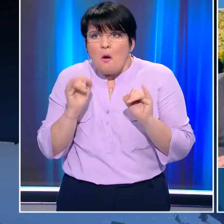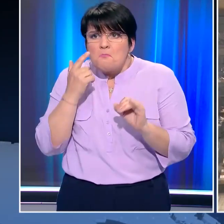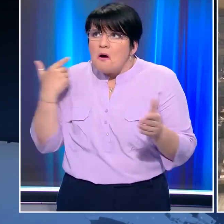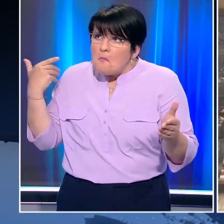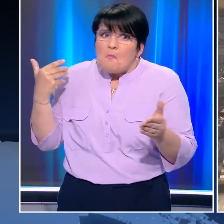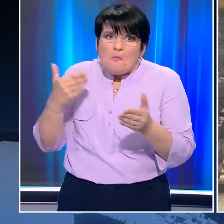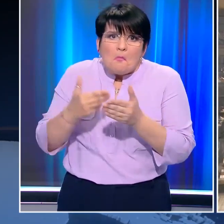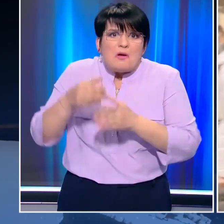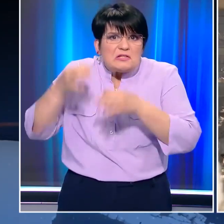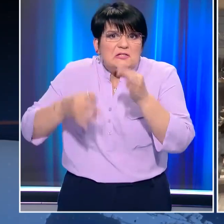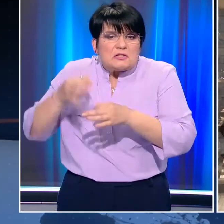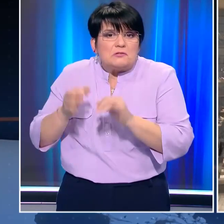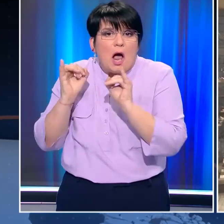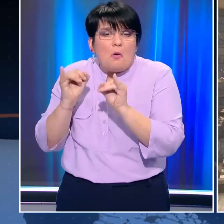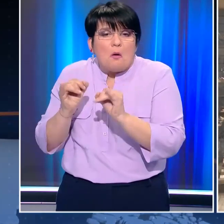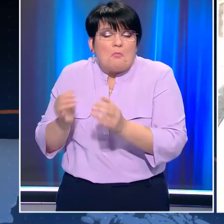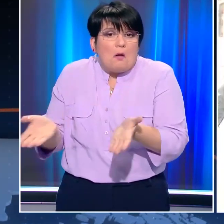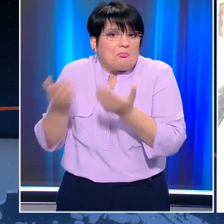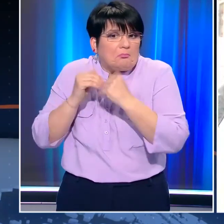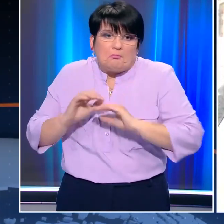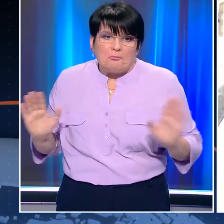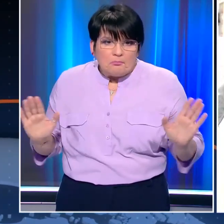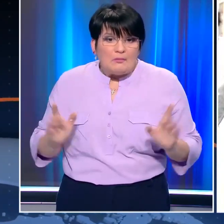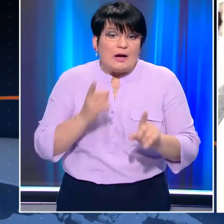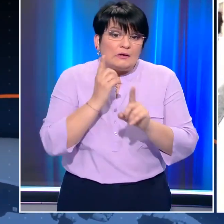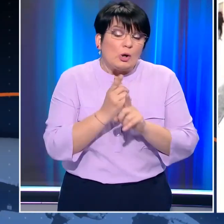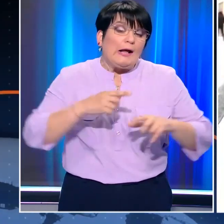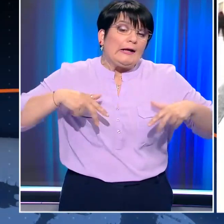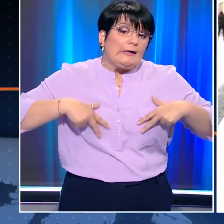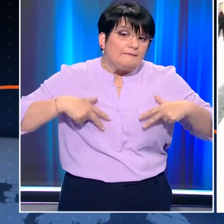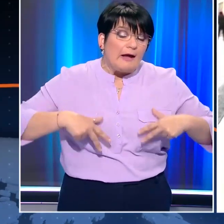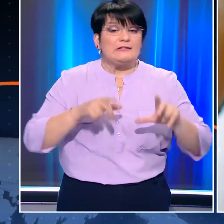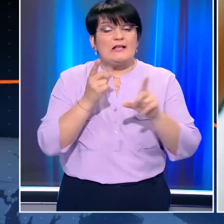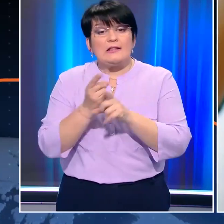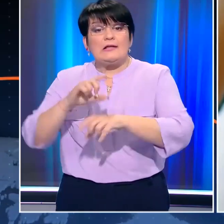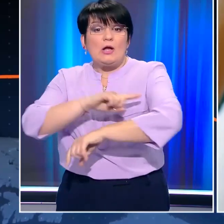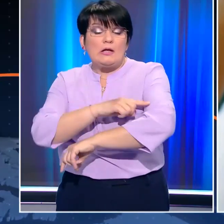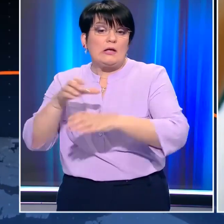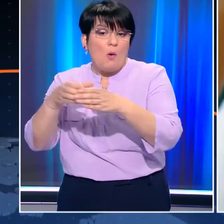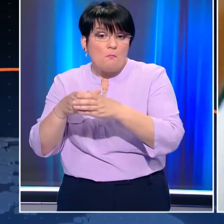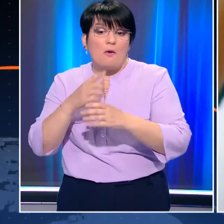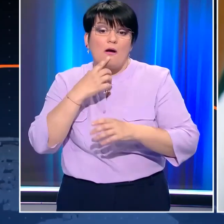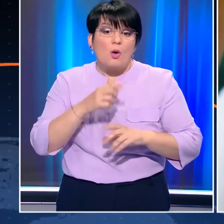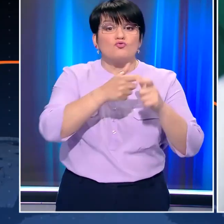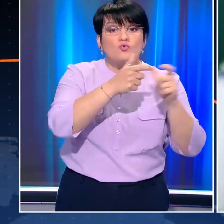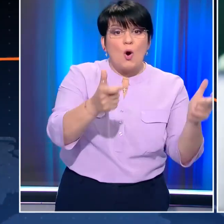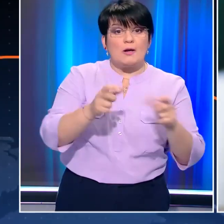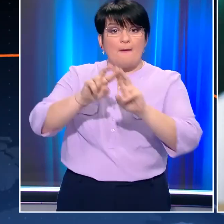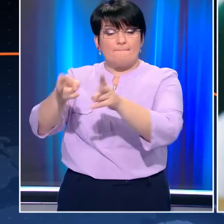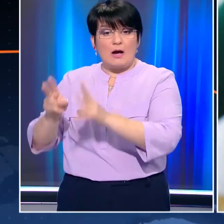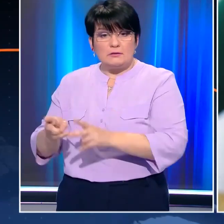λέγαμε. Στην κυβέρνηση αναμένουν τις εισηγήσεις της Επιτροπής των Εμπειρογνωμόνων και βάζουν στο τραπέζι ως όπλα για το άνοιγμα της αγοράς και των σχολείων,